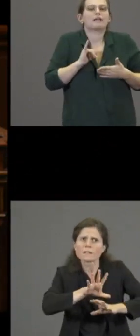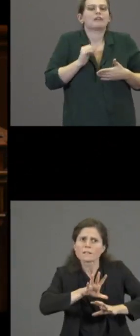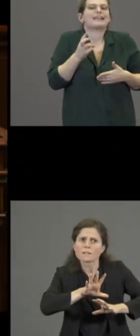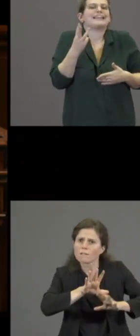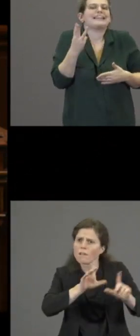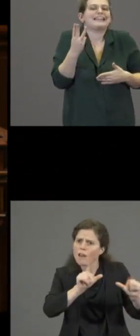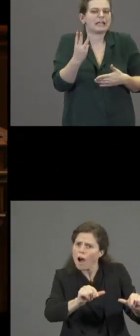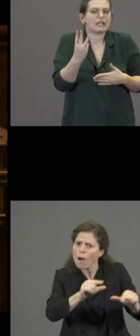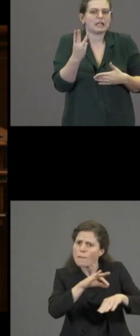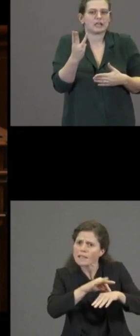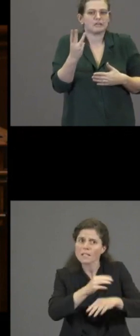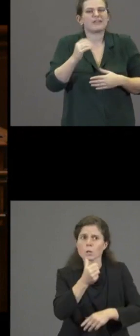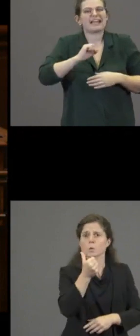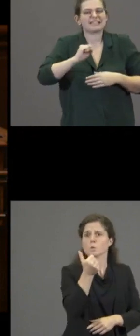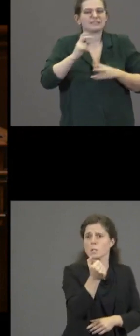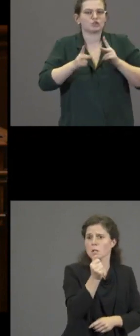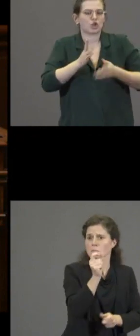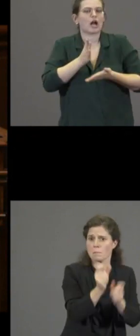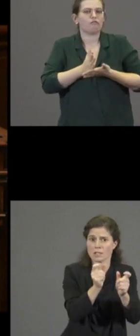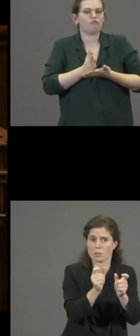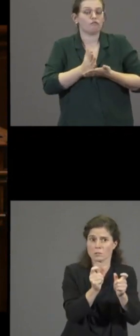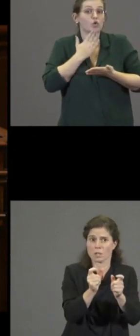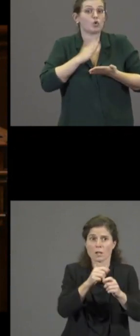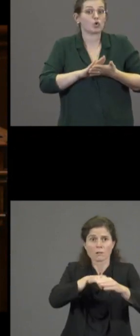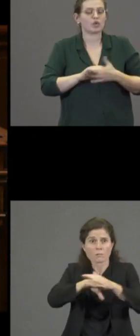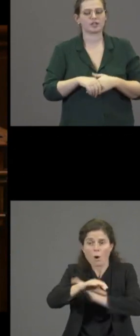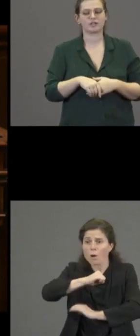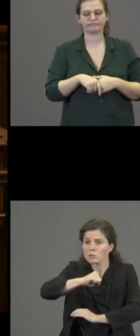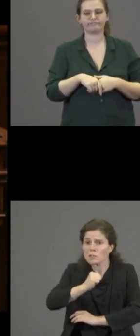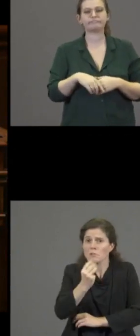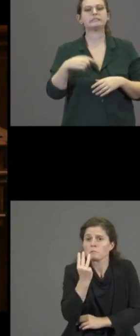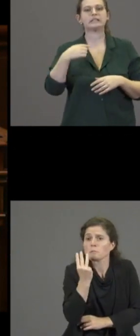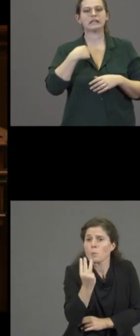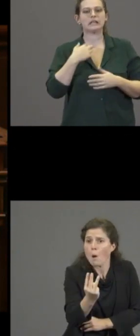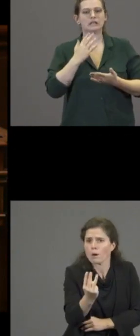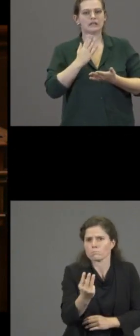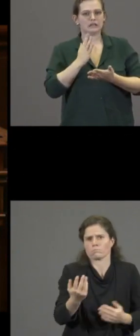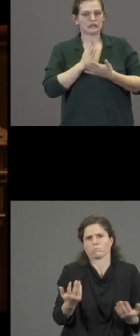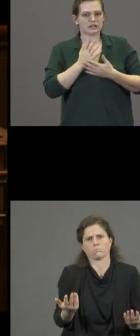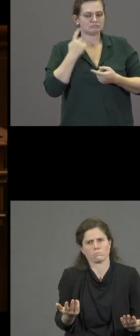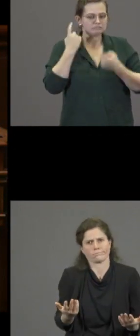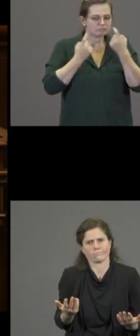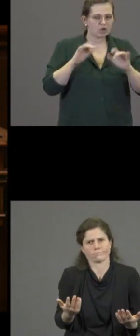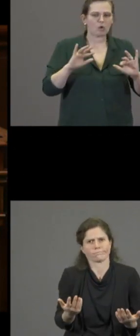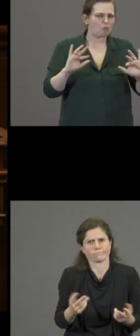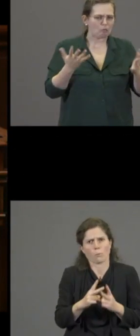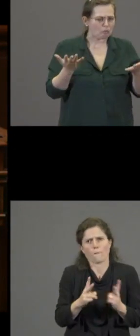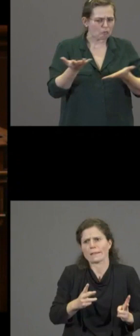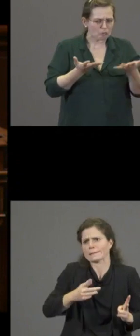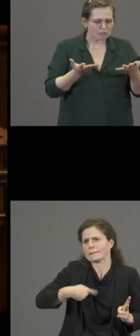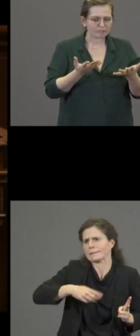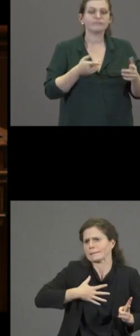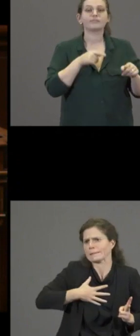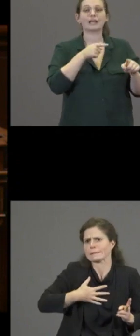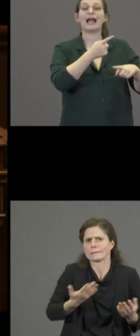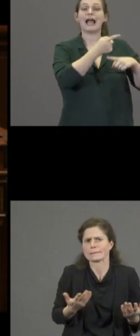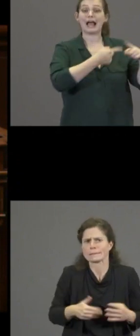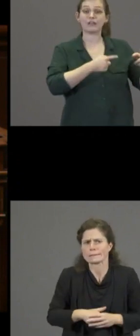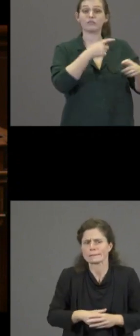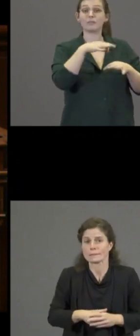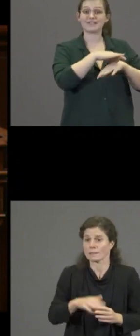En ze heeft mij gelukkig een keer meegedeeld hoe het aan elkaar zit. Terwijl ongeveer de helft van de patiënten waren gevaccineerd.